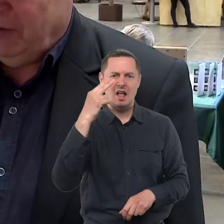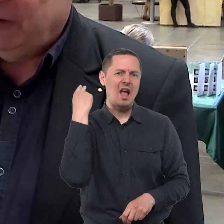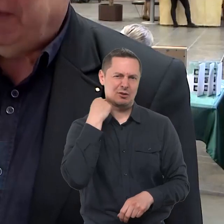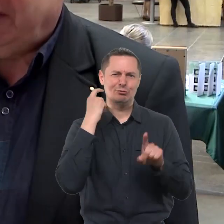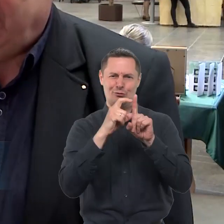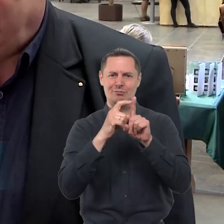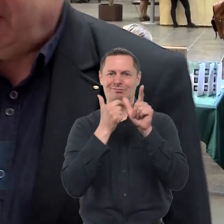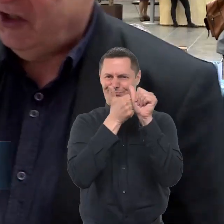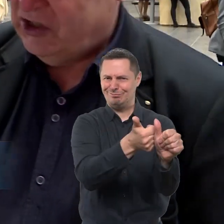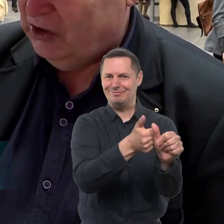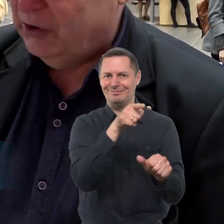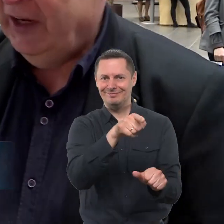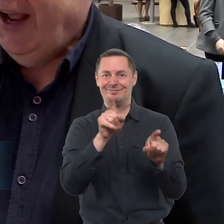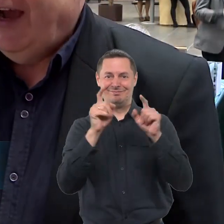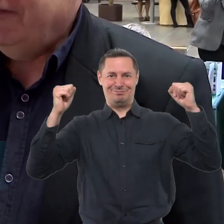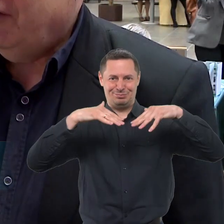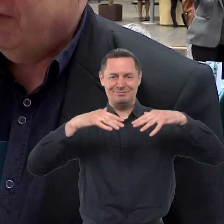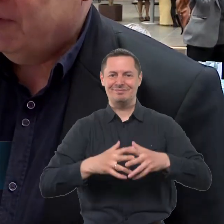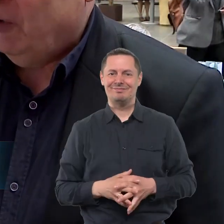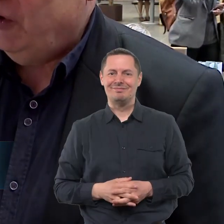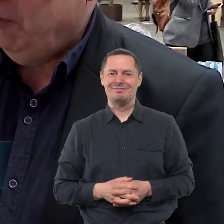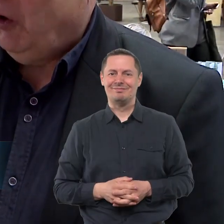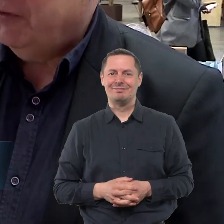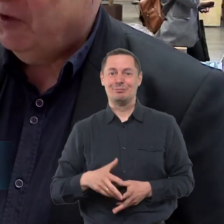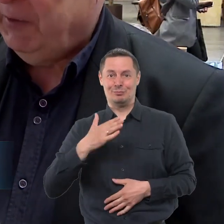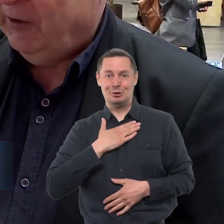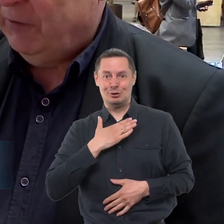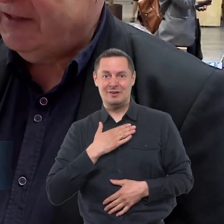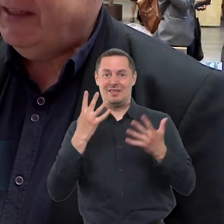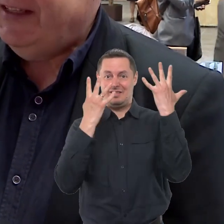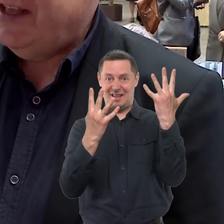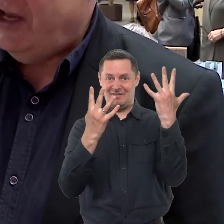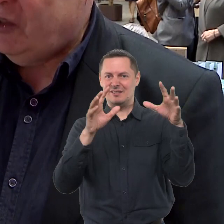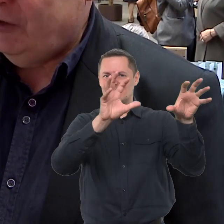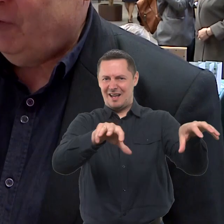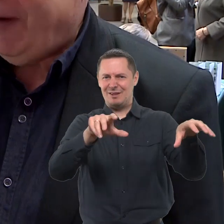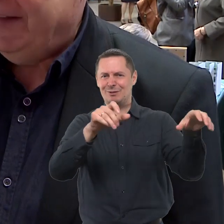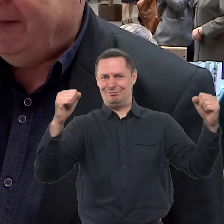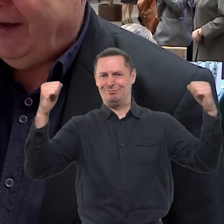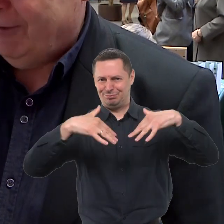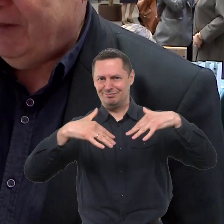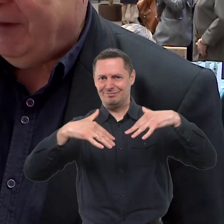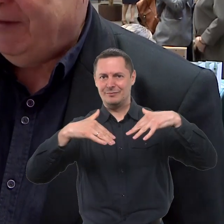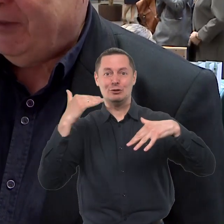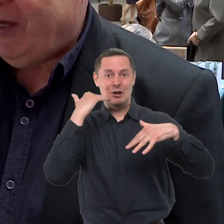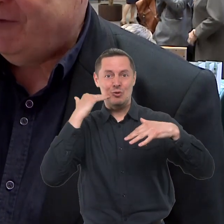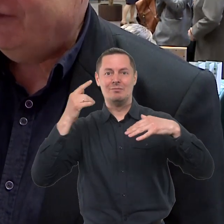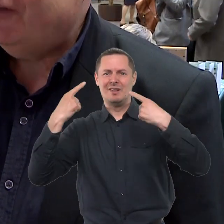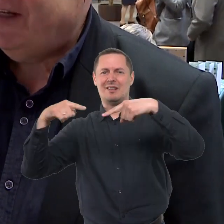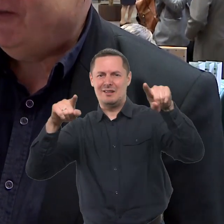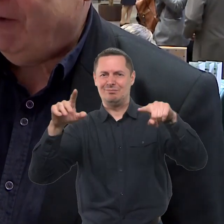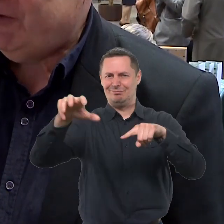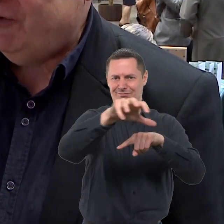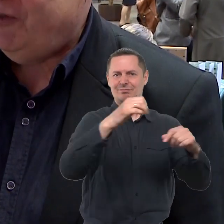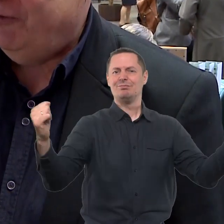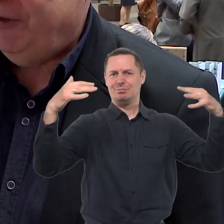Šiaulių regiono, bet ir dar yra iš kitur, atvyko mokinių mokomosios bendrovės, kad įsiaiškintų patį geriausią, patį pačiausią,